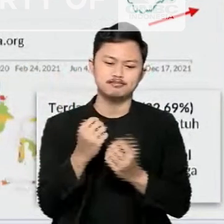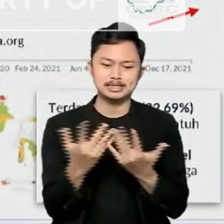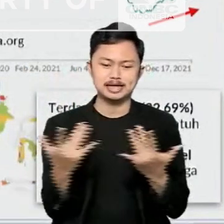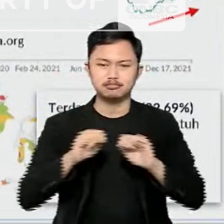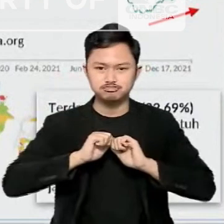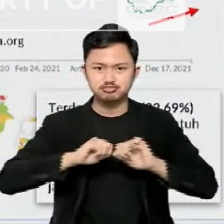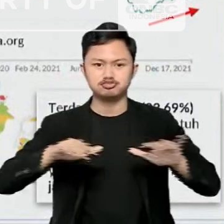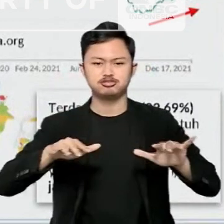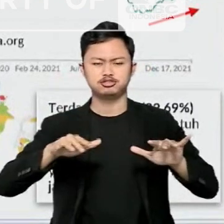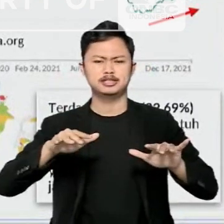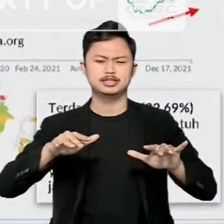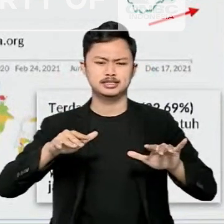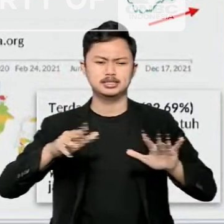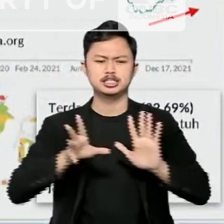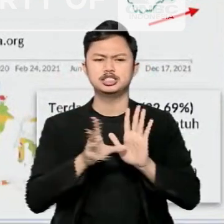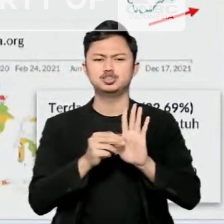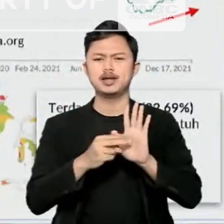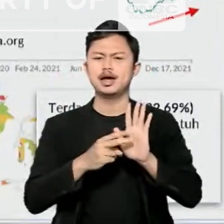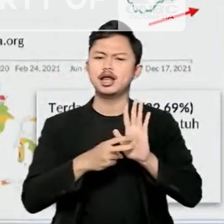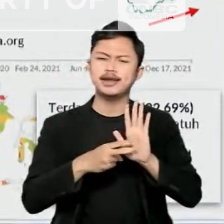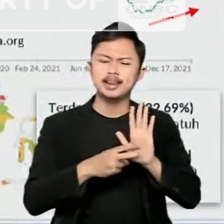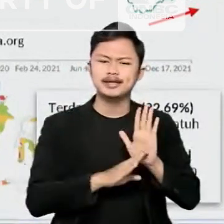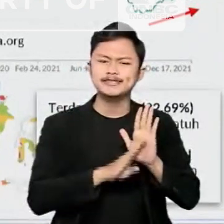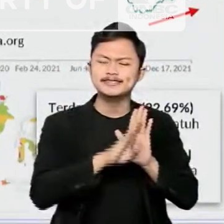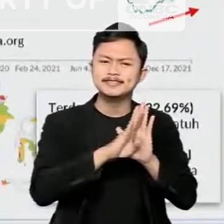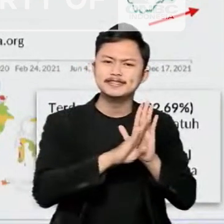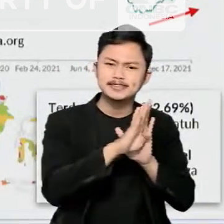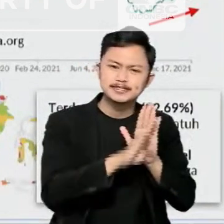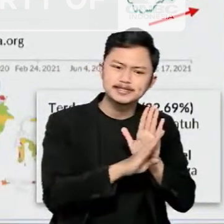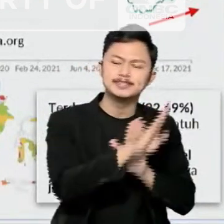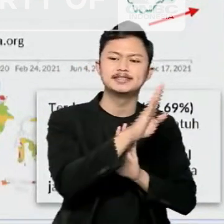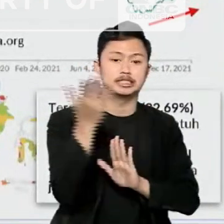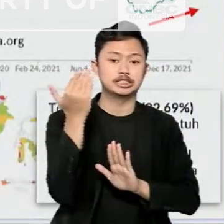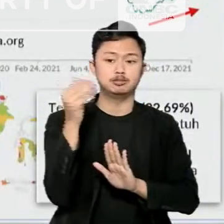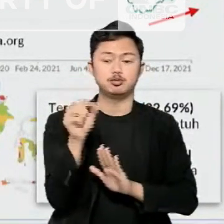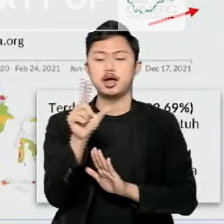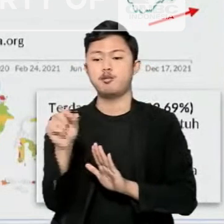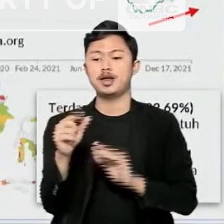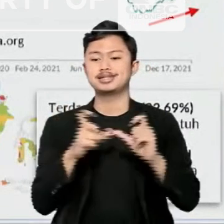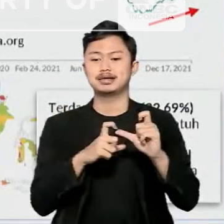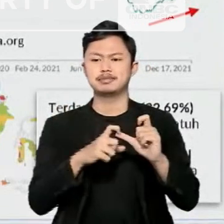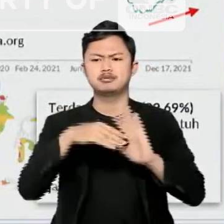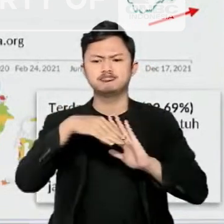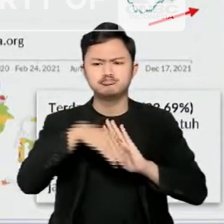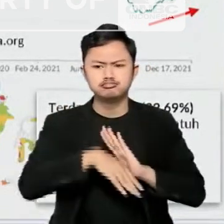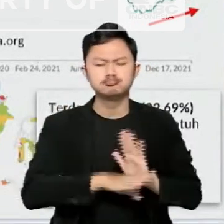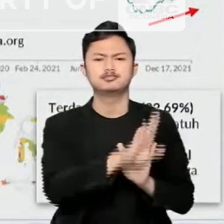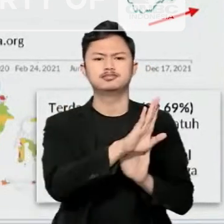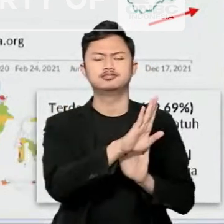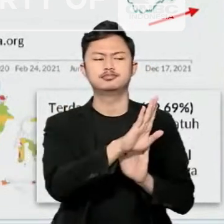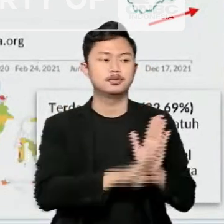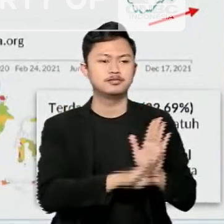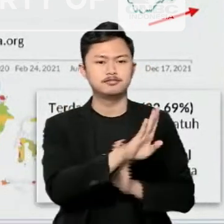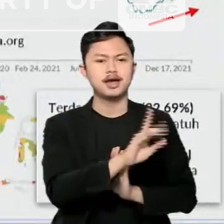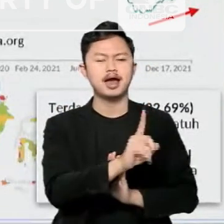masyarakat, angka RT konsisten mengalami peningkatan sejak titik terendah pada bulan September. Kenaikan